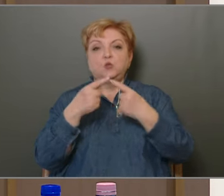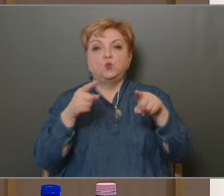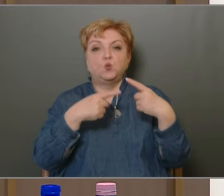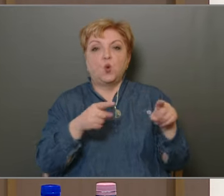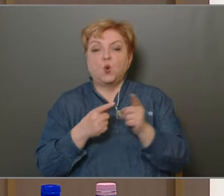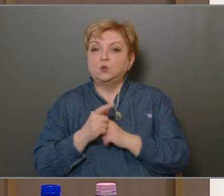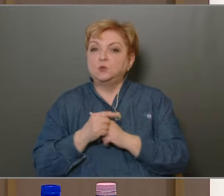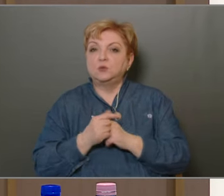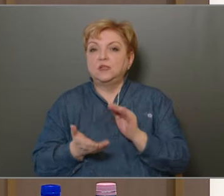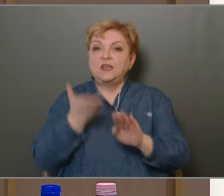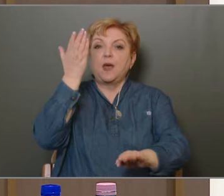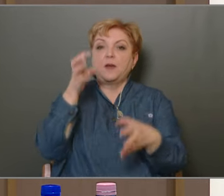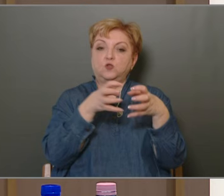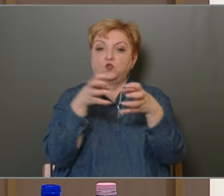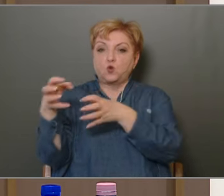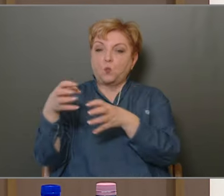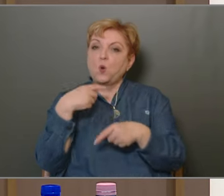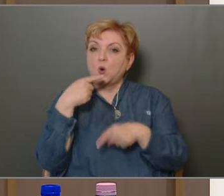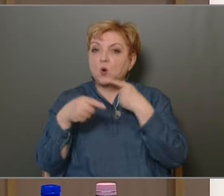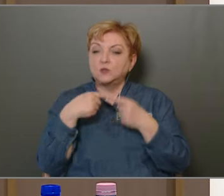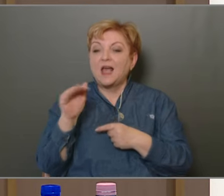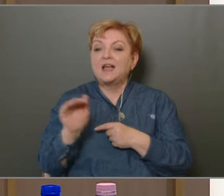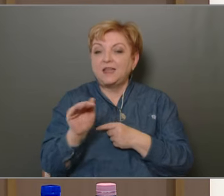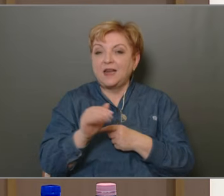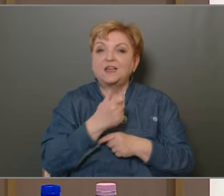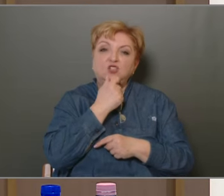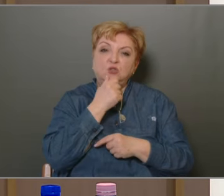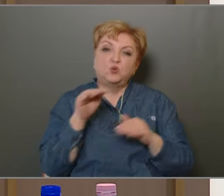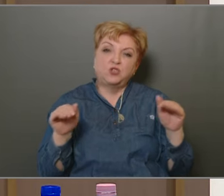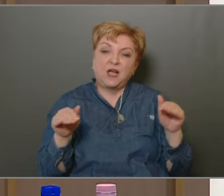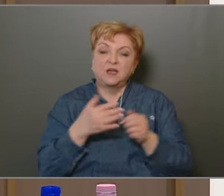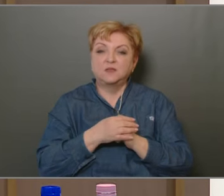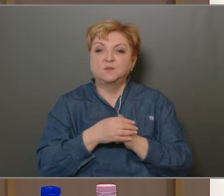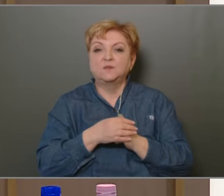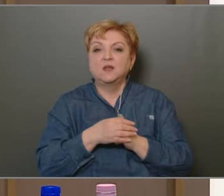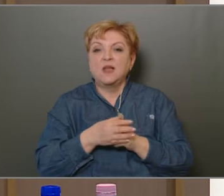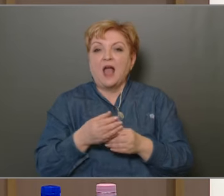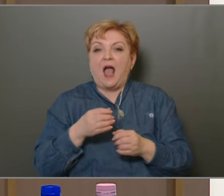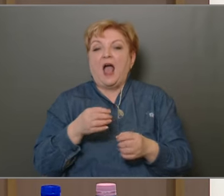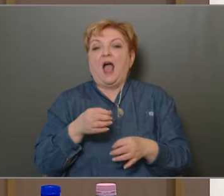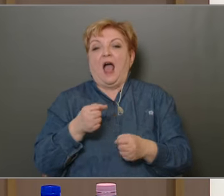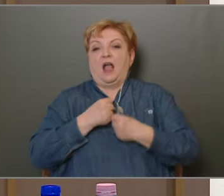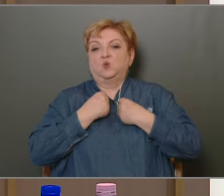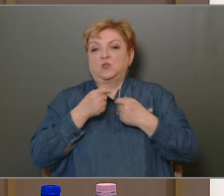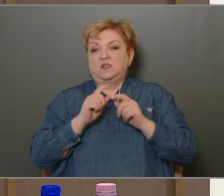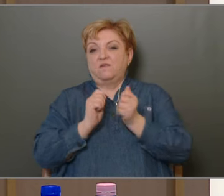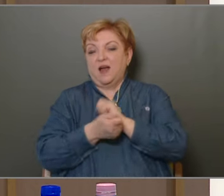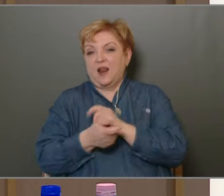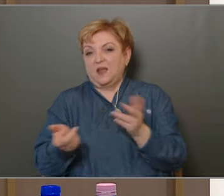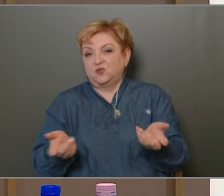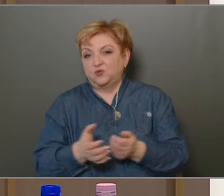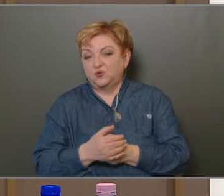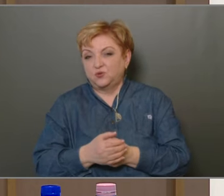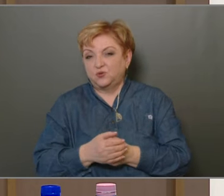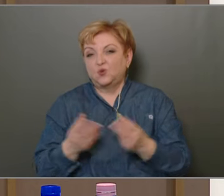kiemelt csoportot mondanék a gyermekek és az idősek, akiknek az áldozattáválása